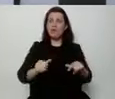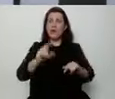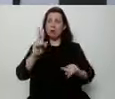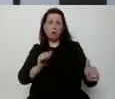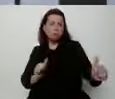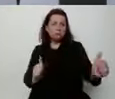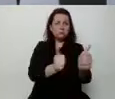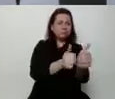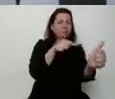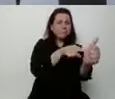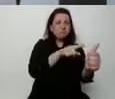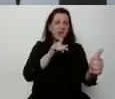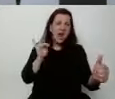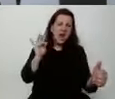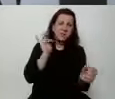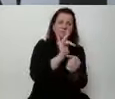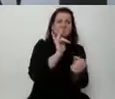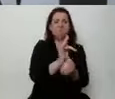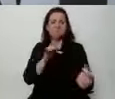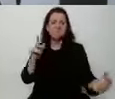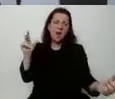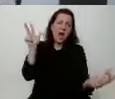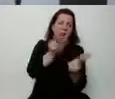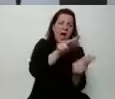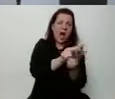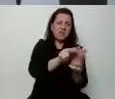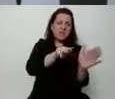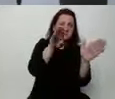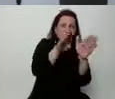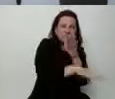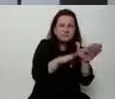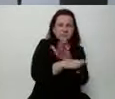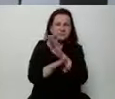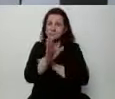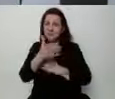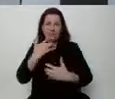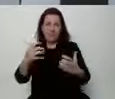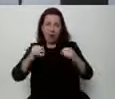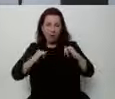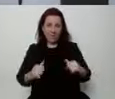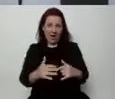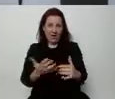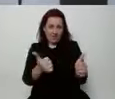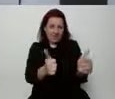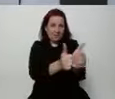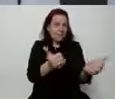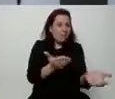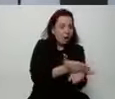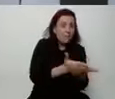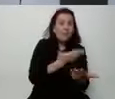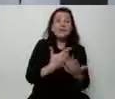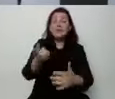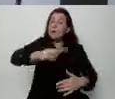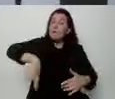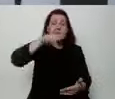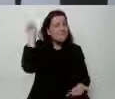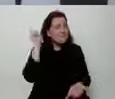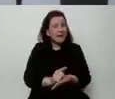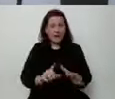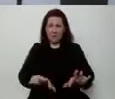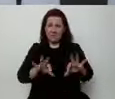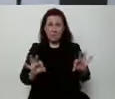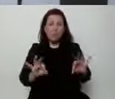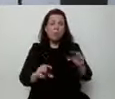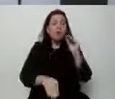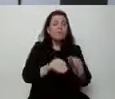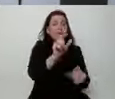są atakowani i którzy są spychani na margines społeczeństwa. I dlatego wygramy te wybory, bo większość z nas chce